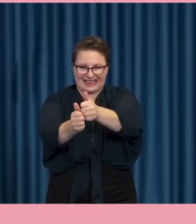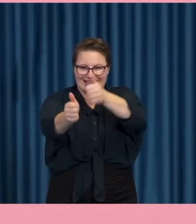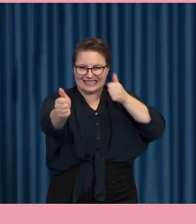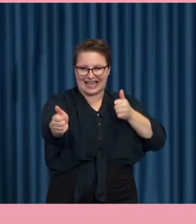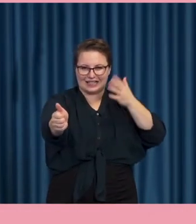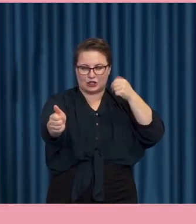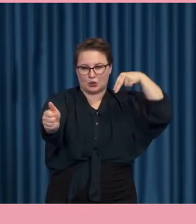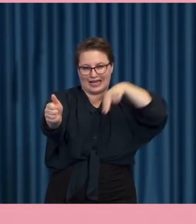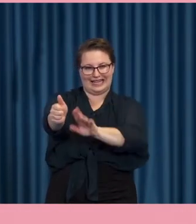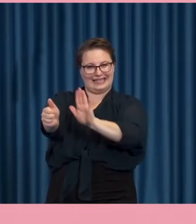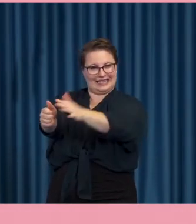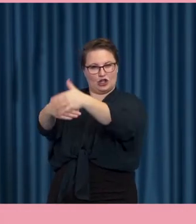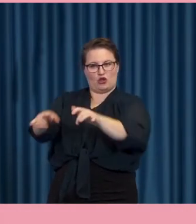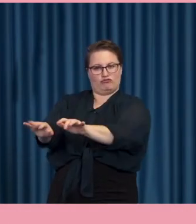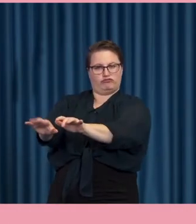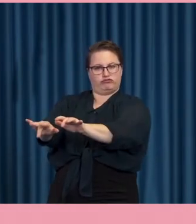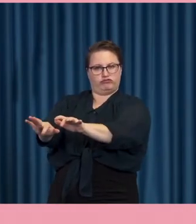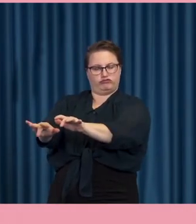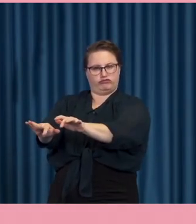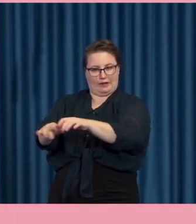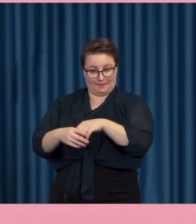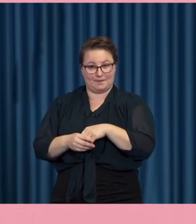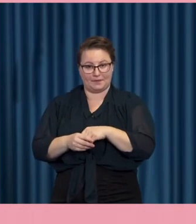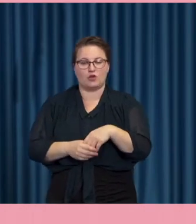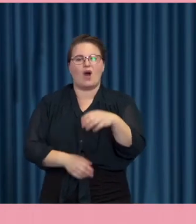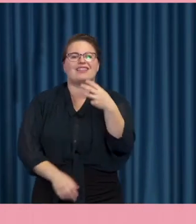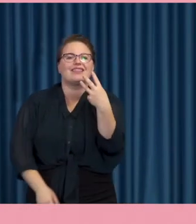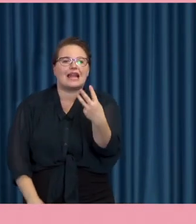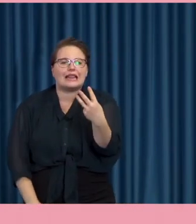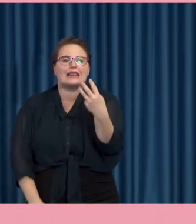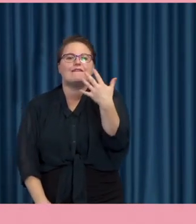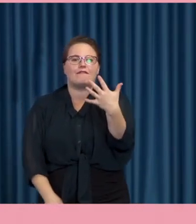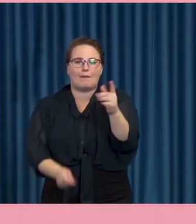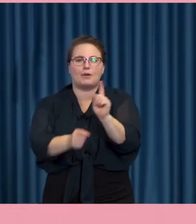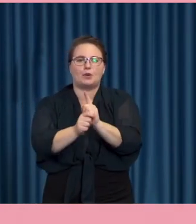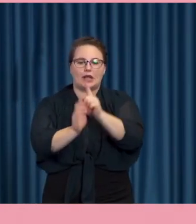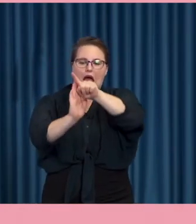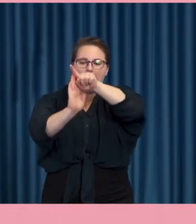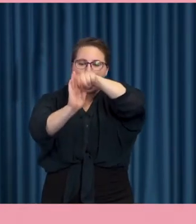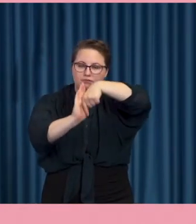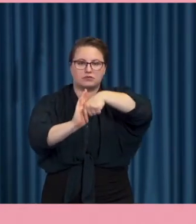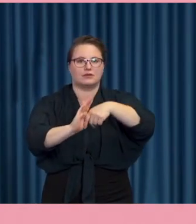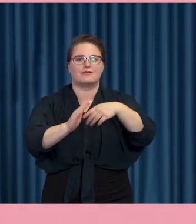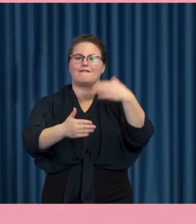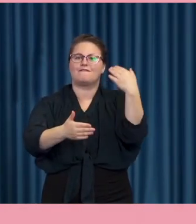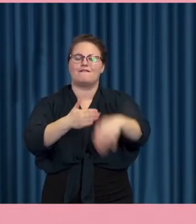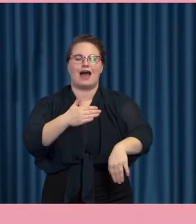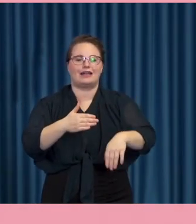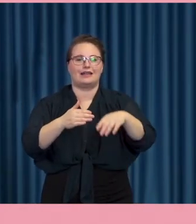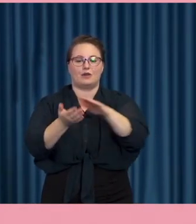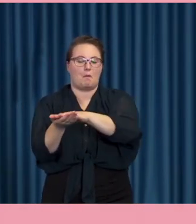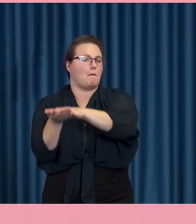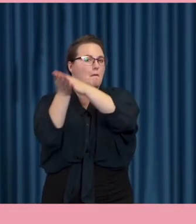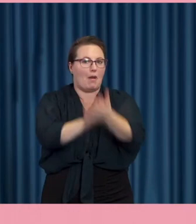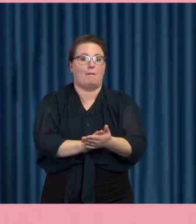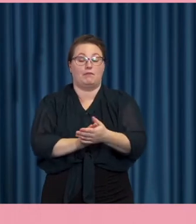datorn och ta fram rätt saker. På 35 minuter hade de bytt en vanlig lektion